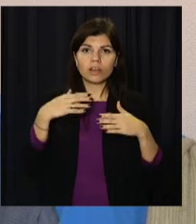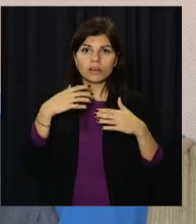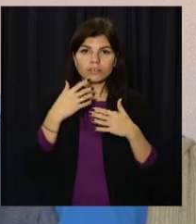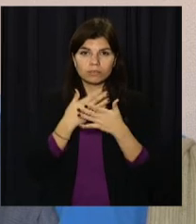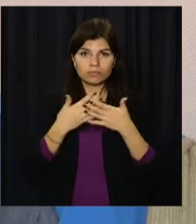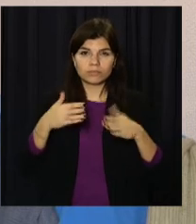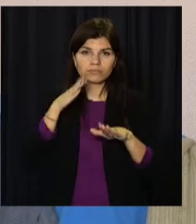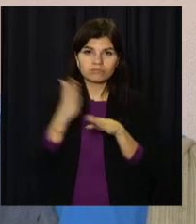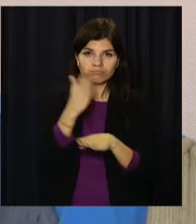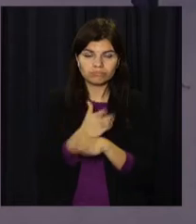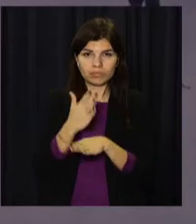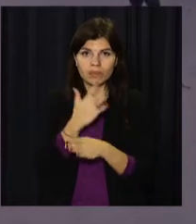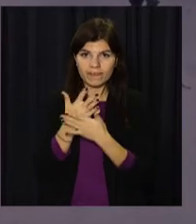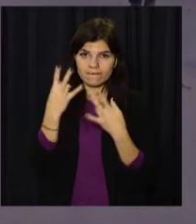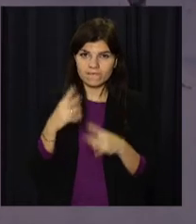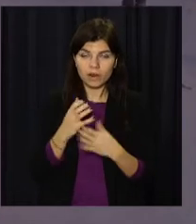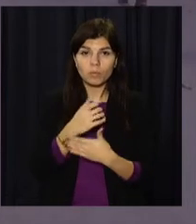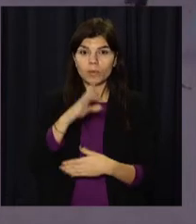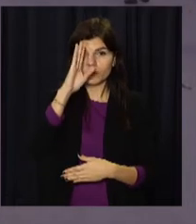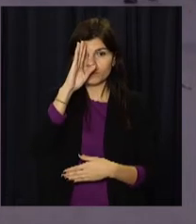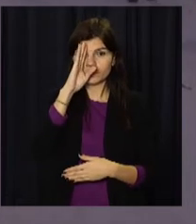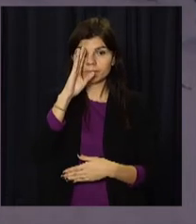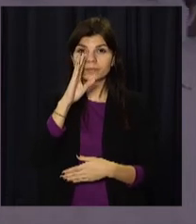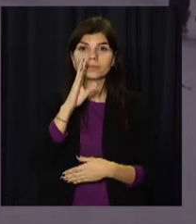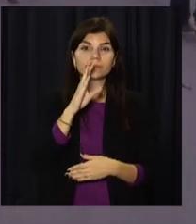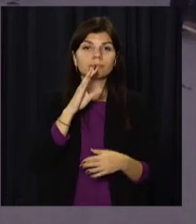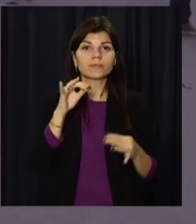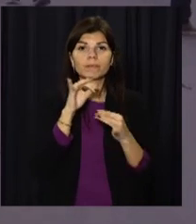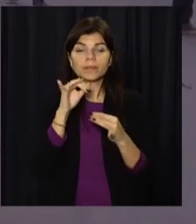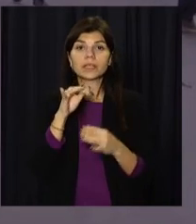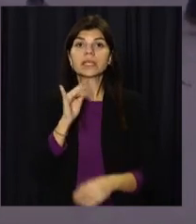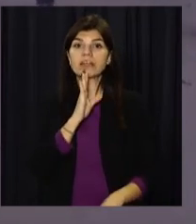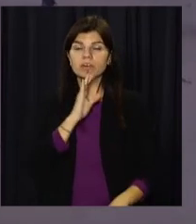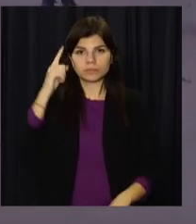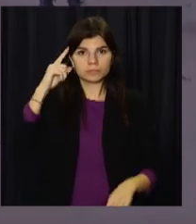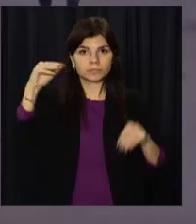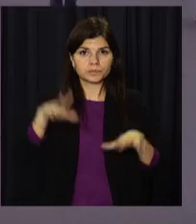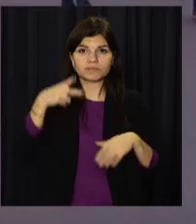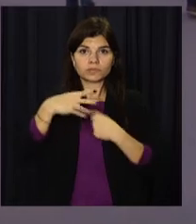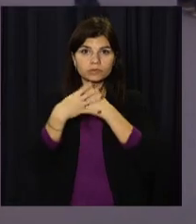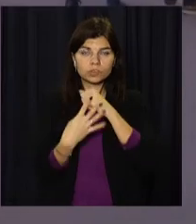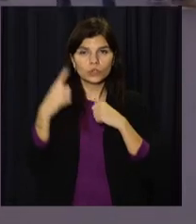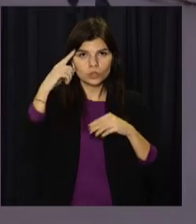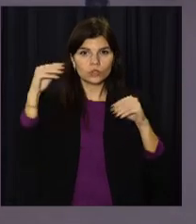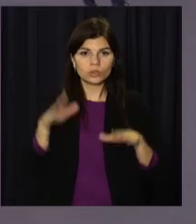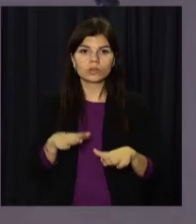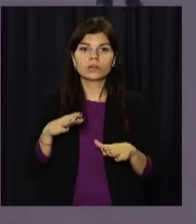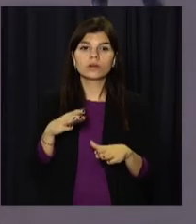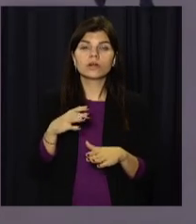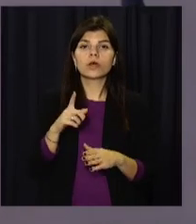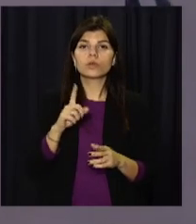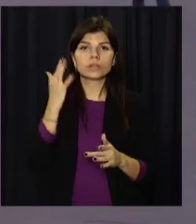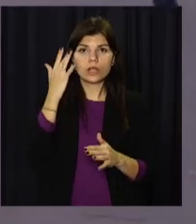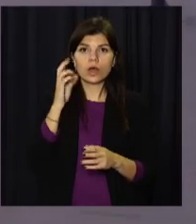одягу та взуття тільки зростає. Олександра усвідомила це у 2018 році і з того часу вибрала для себе шлях зеро-вейст – у